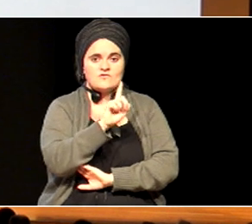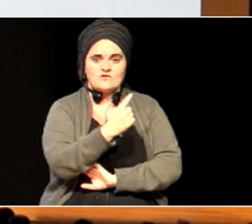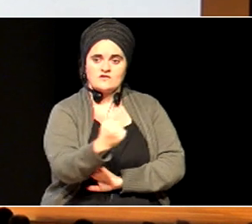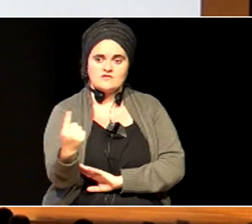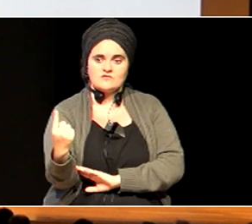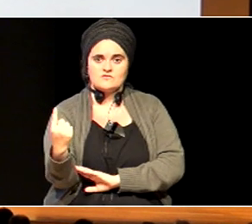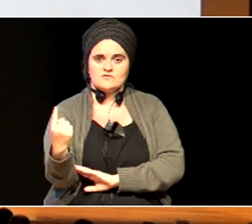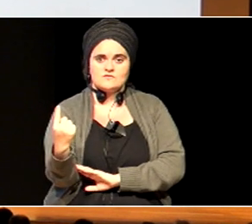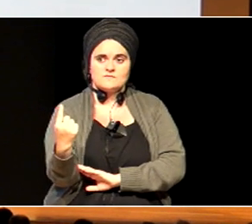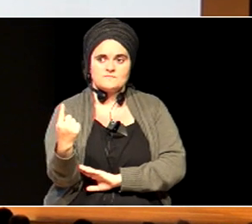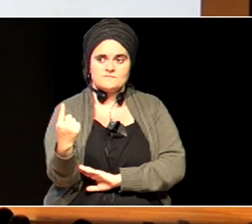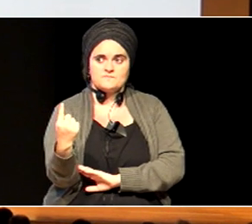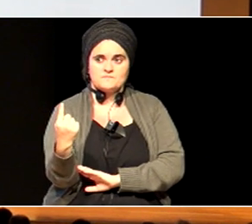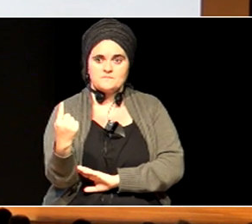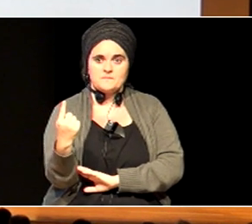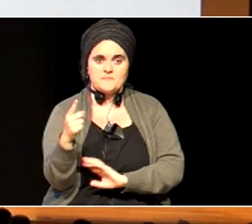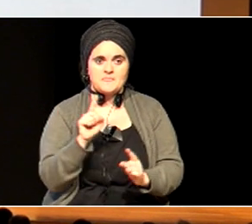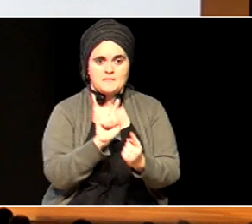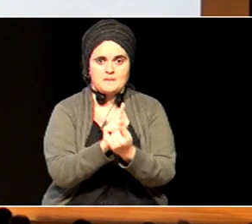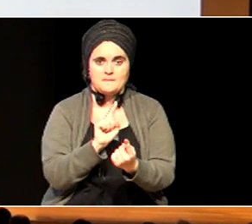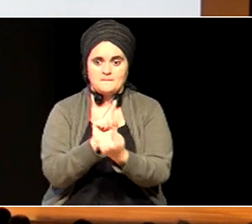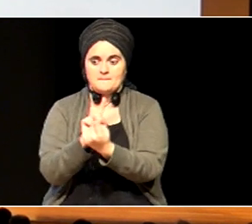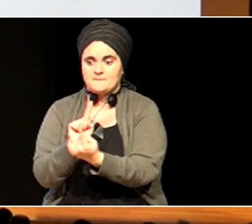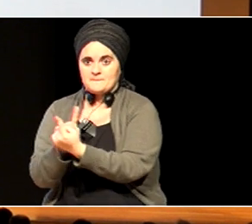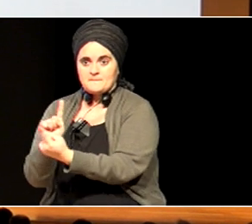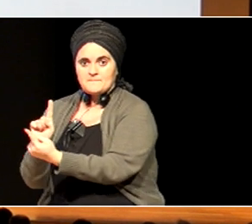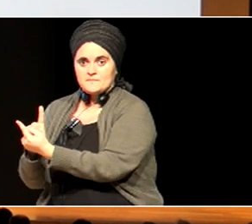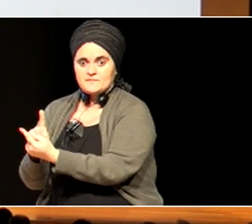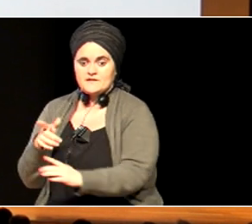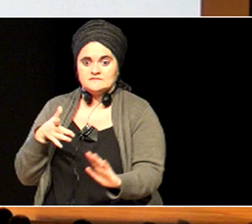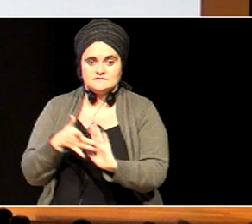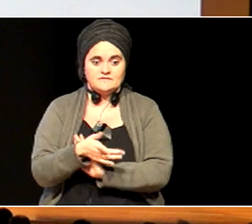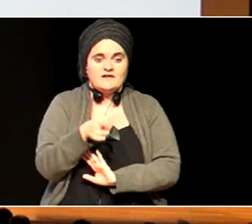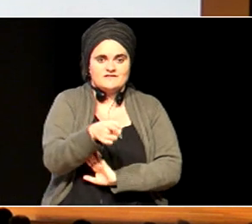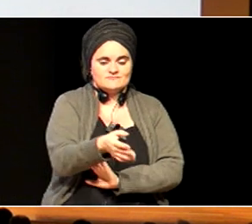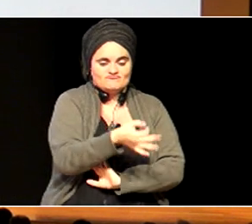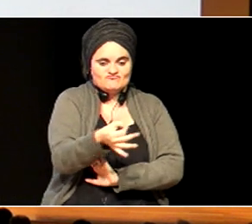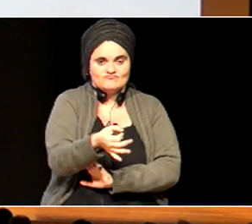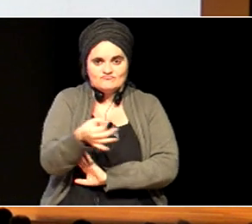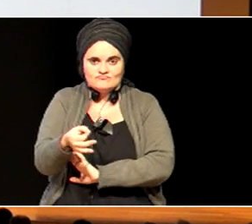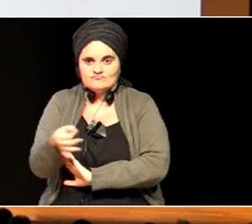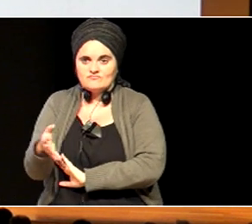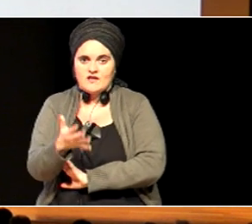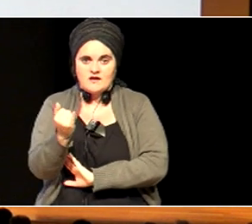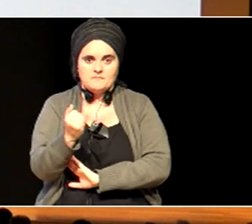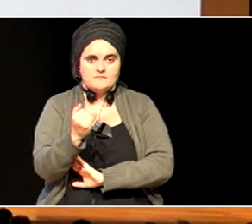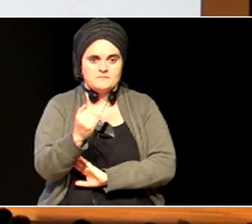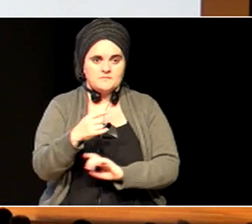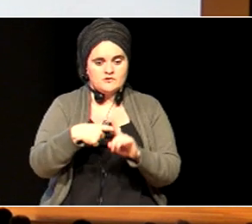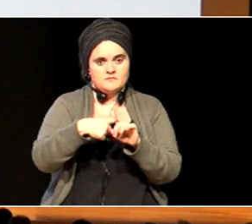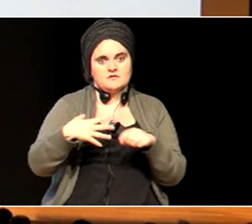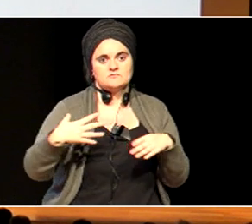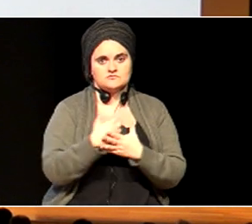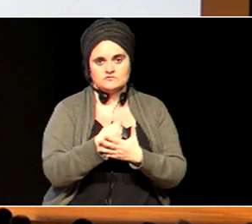neurriira, ailegatzea, hori da, bikaintasuna, baina, mai guztietan. Gero, bizikidetsa